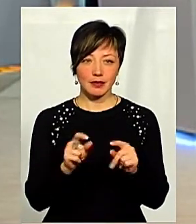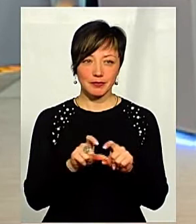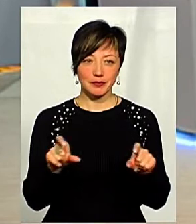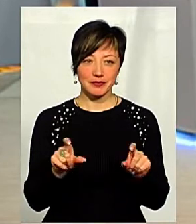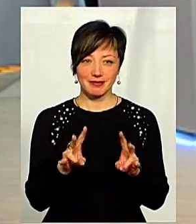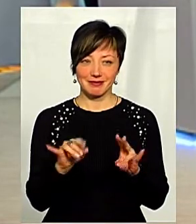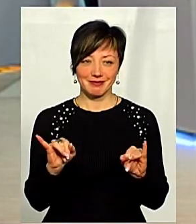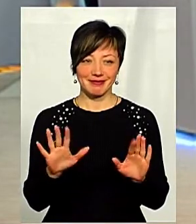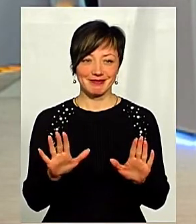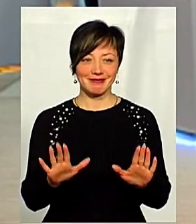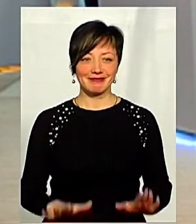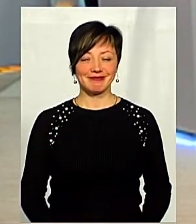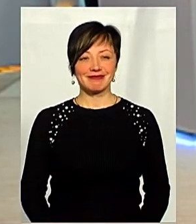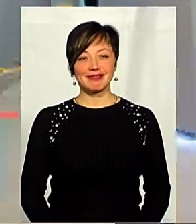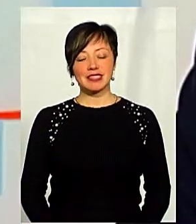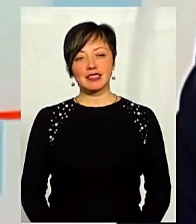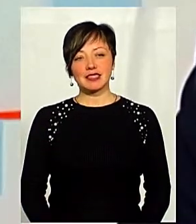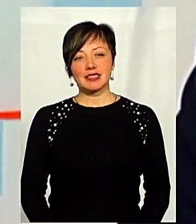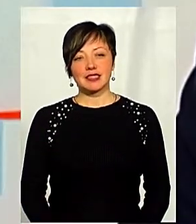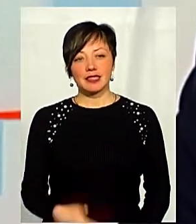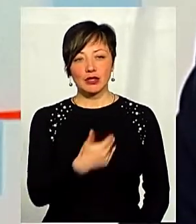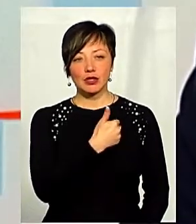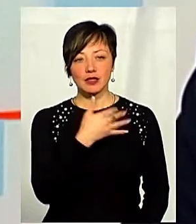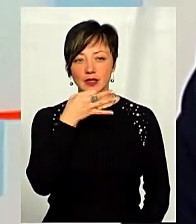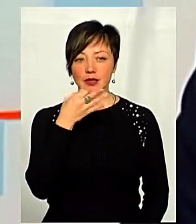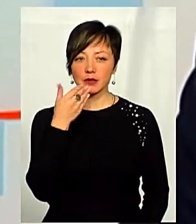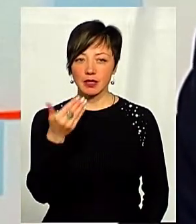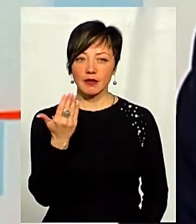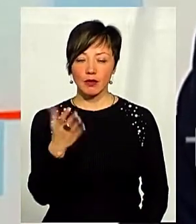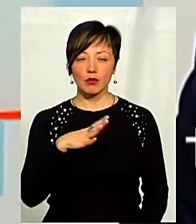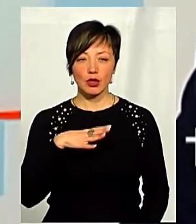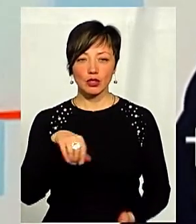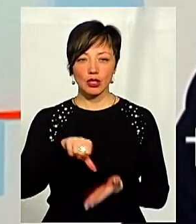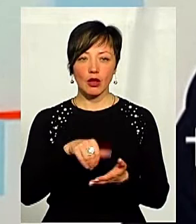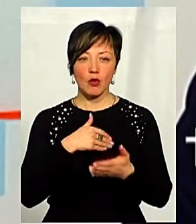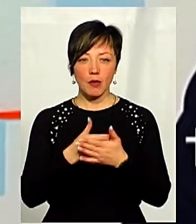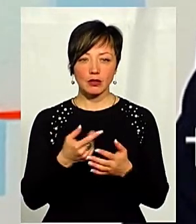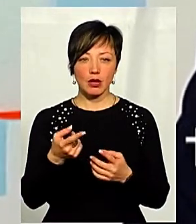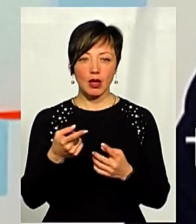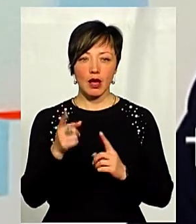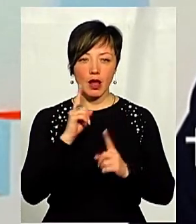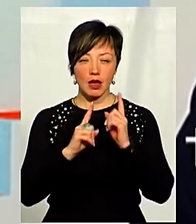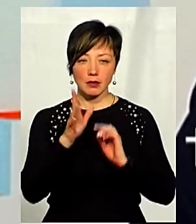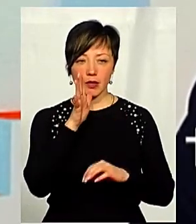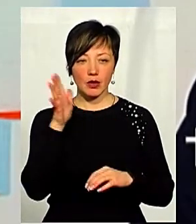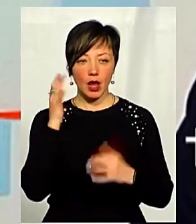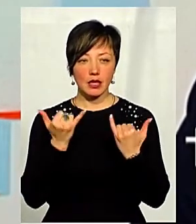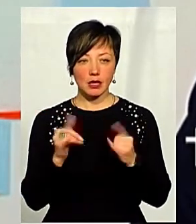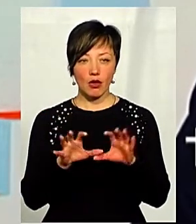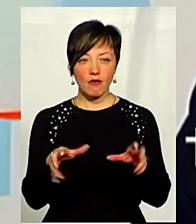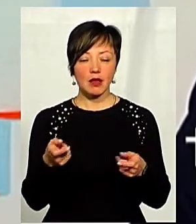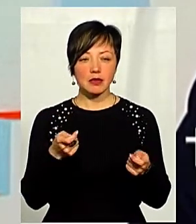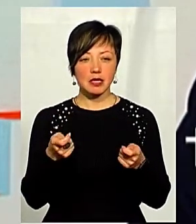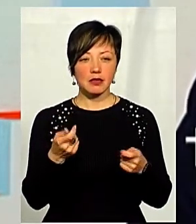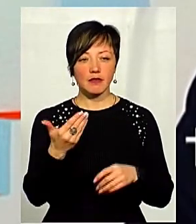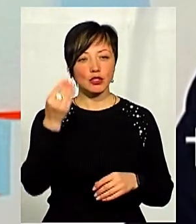закладі. Ні, це точно. Я хотів вас запитати, от ви були членом громадської ради 5 років тому, а зараз ви голова адміністрації.